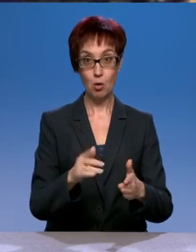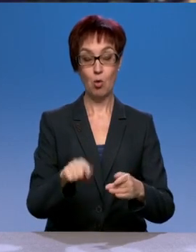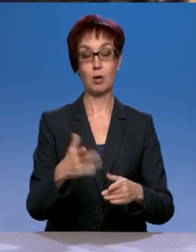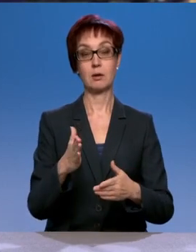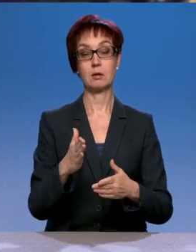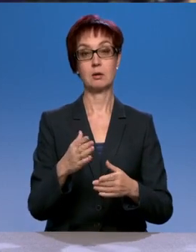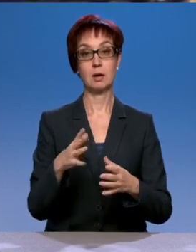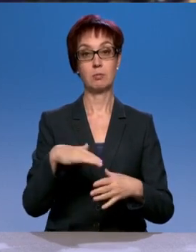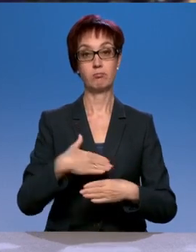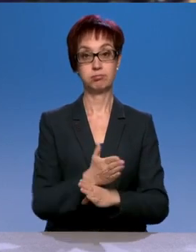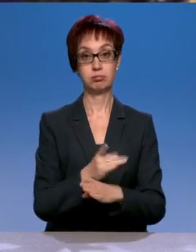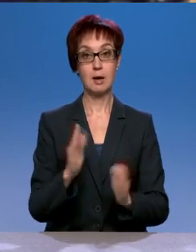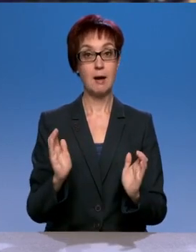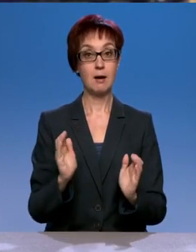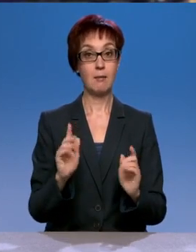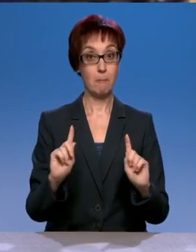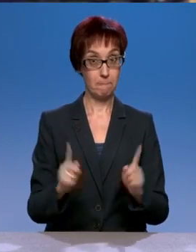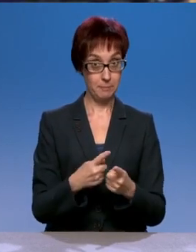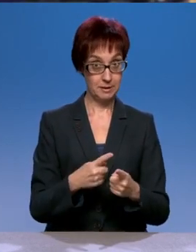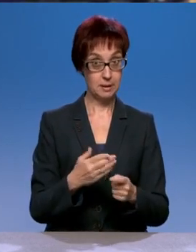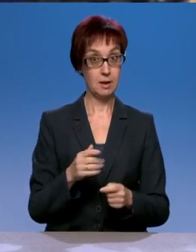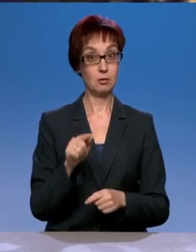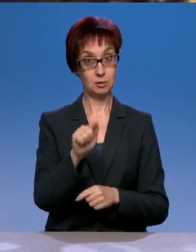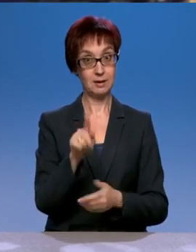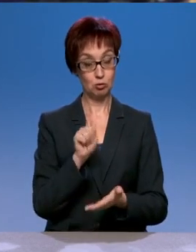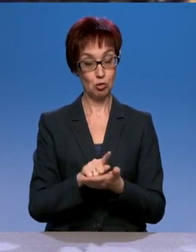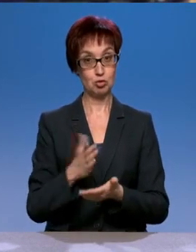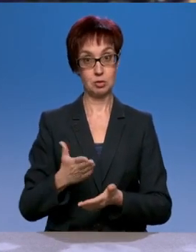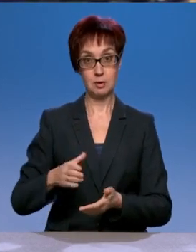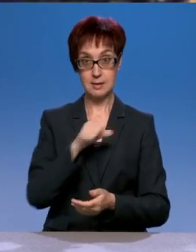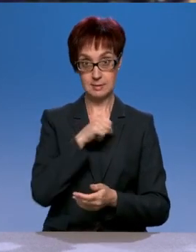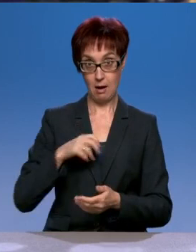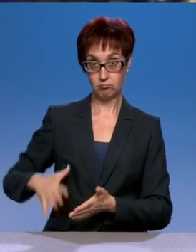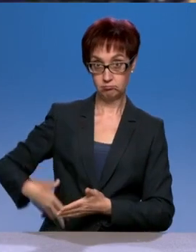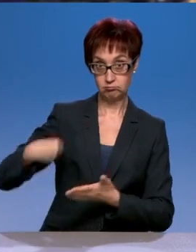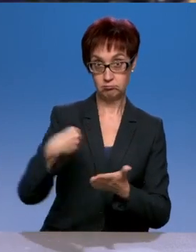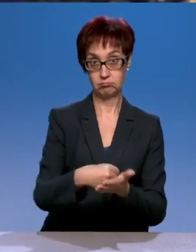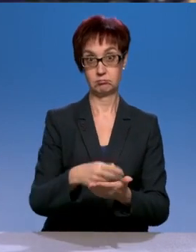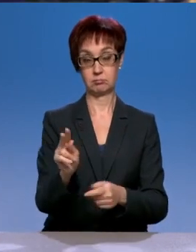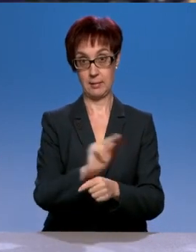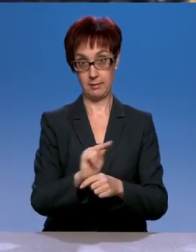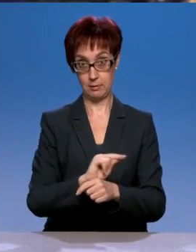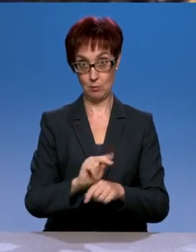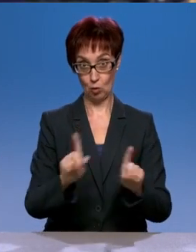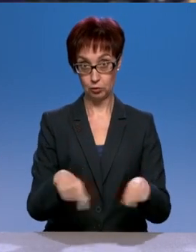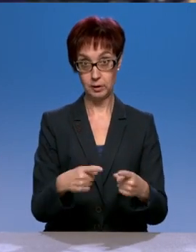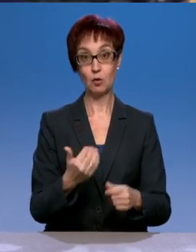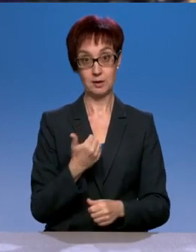собственный счет, я подрядчик, я уложил вот этот асфальт из пункта А в пункт Б, и через 3 года оно у меня все